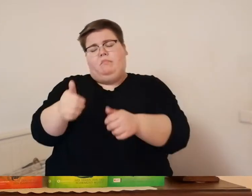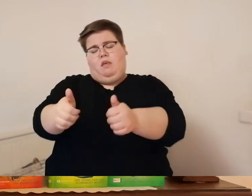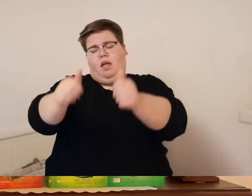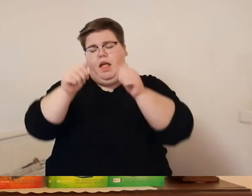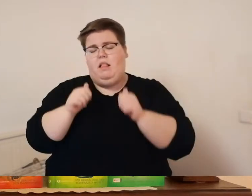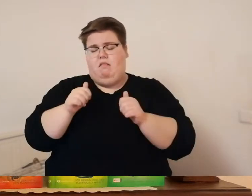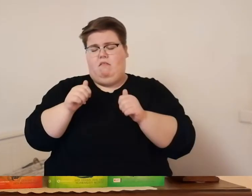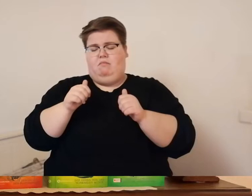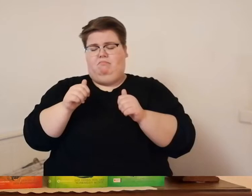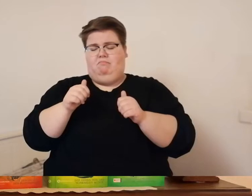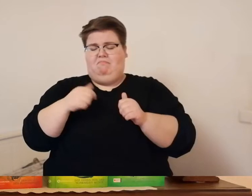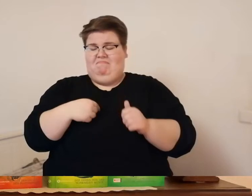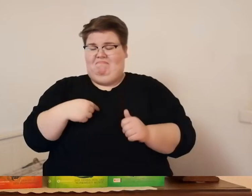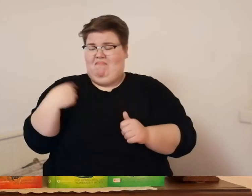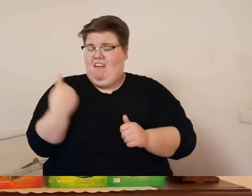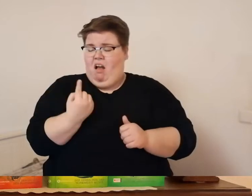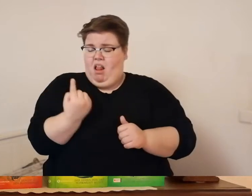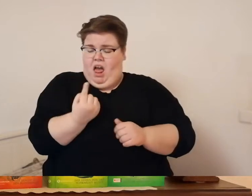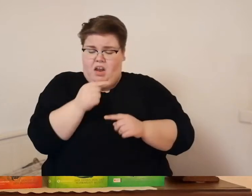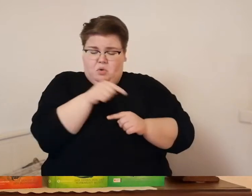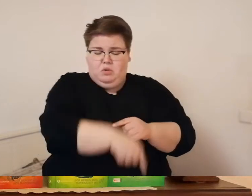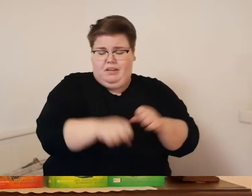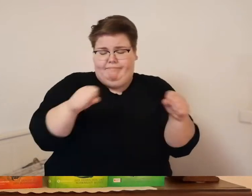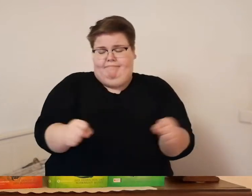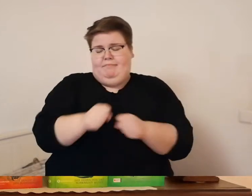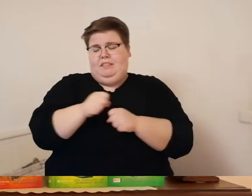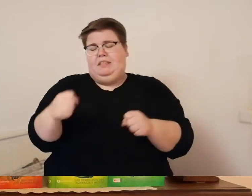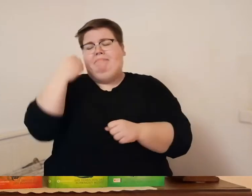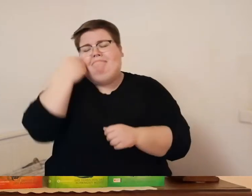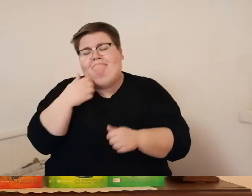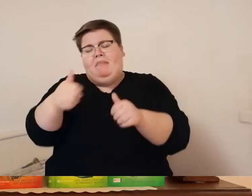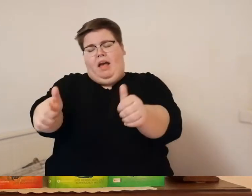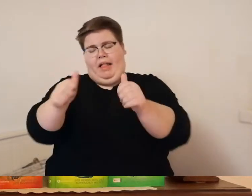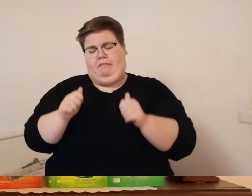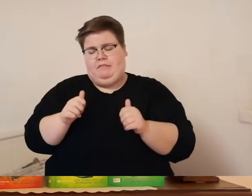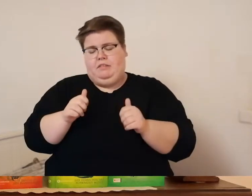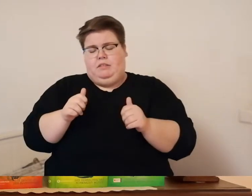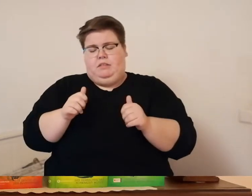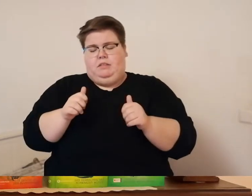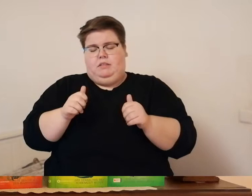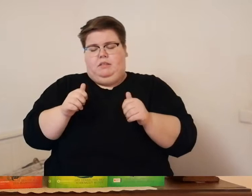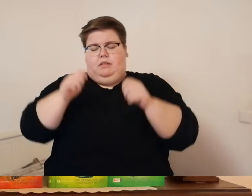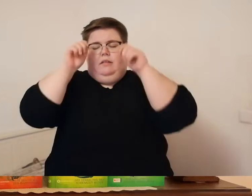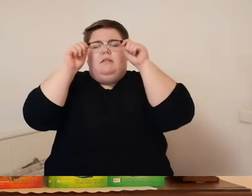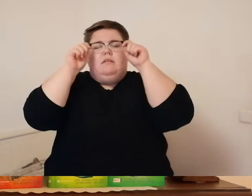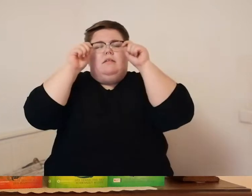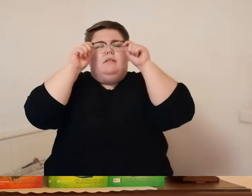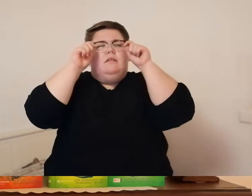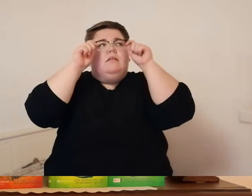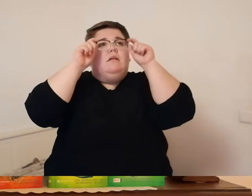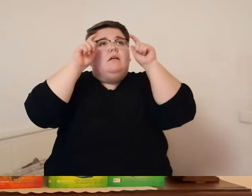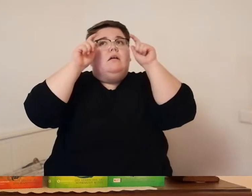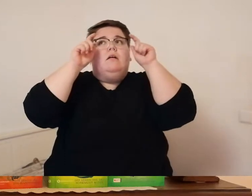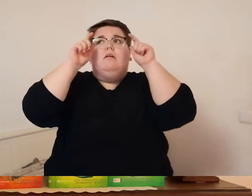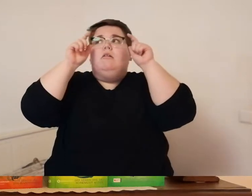er wagte kaum die augen wieder zu öffnen als er schließlich tat war kein weißer drache am himmel zu sehen